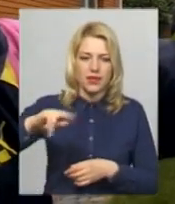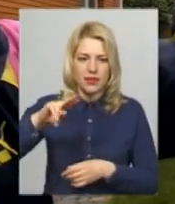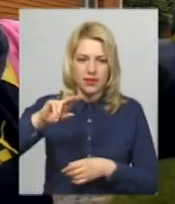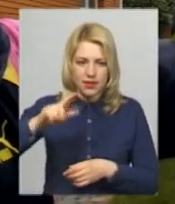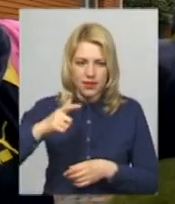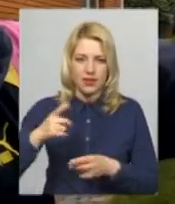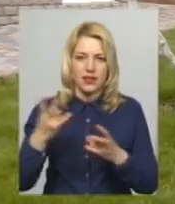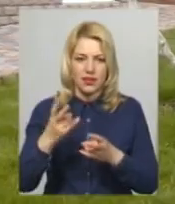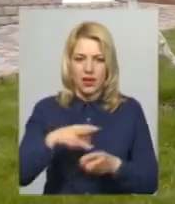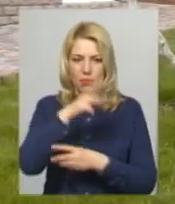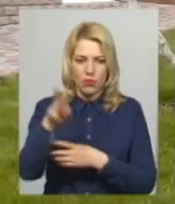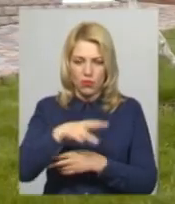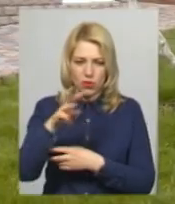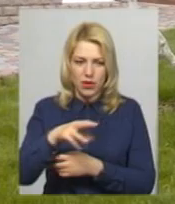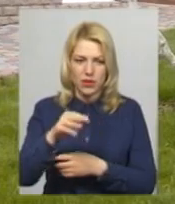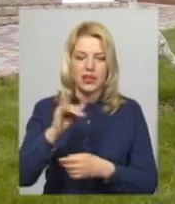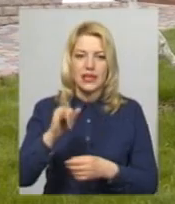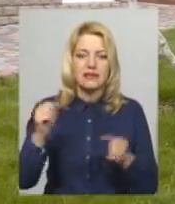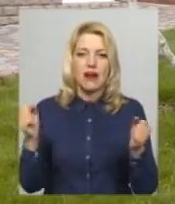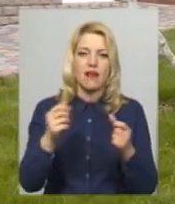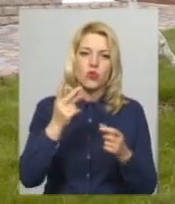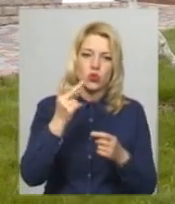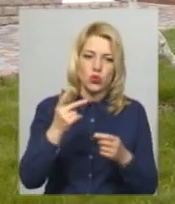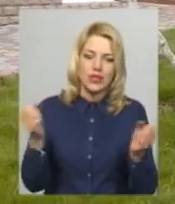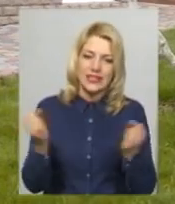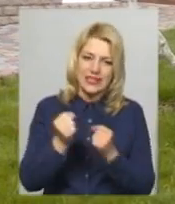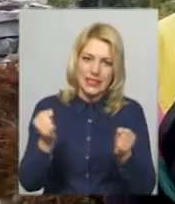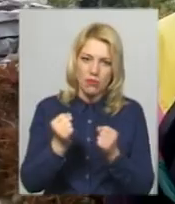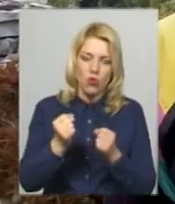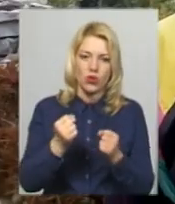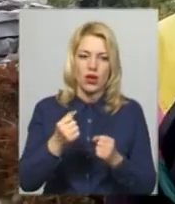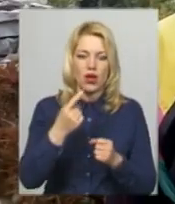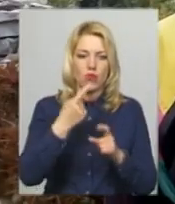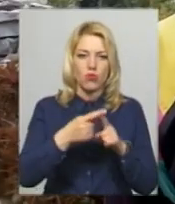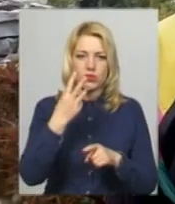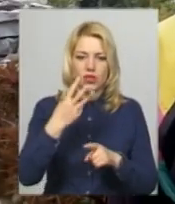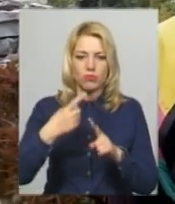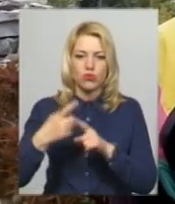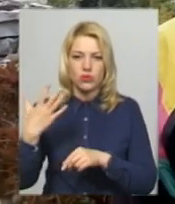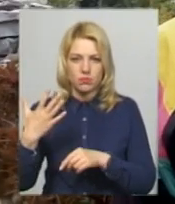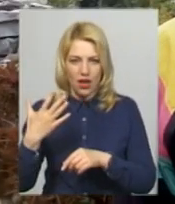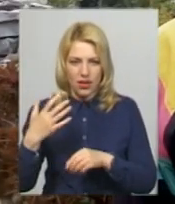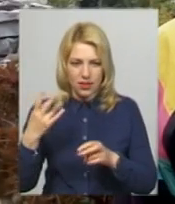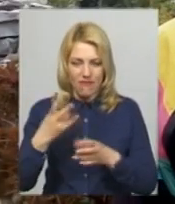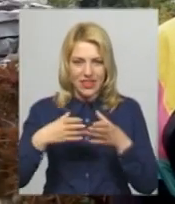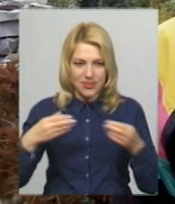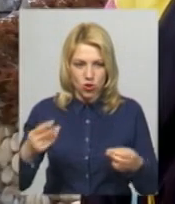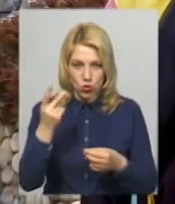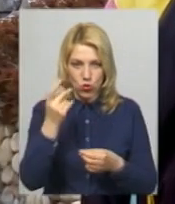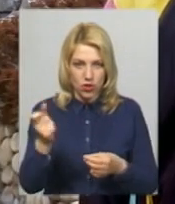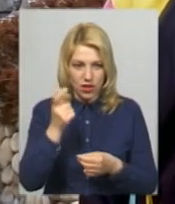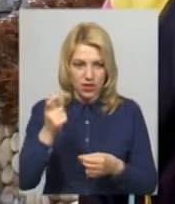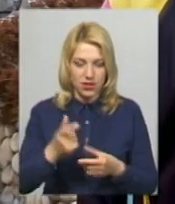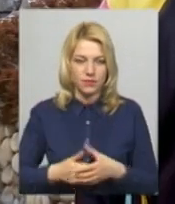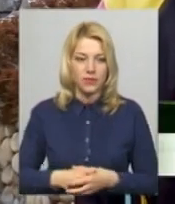обробка – навесні або ще й взимку за середньодобової температури плюс 3-5 градусів. Наступна обробка має бути перед світінням.